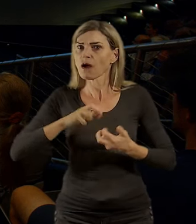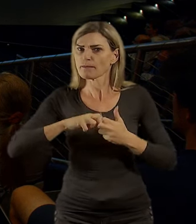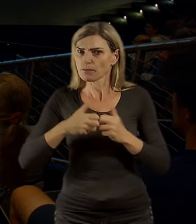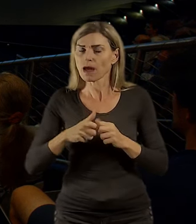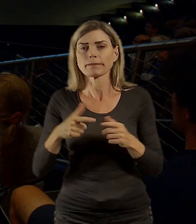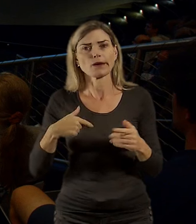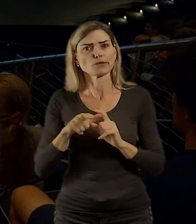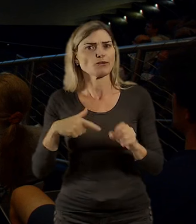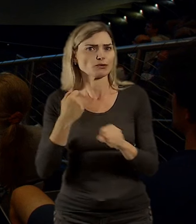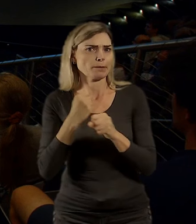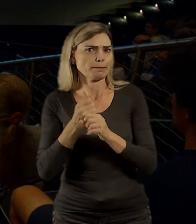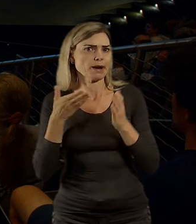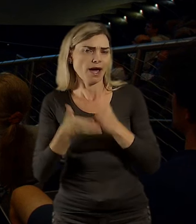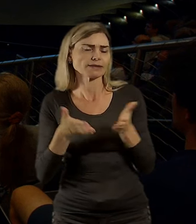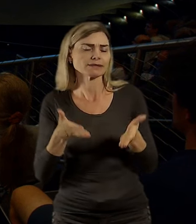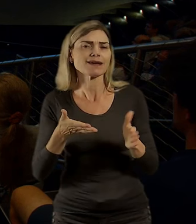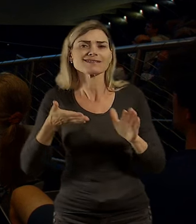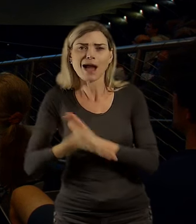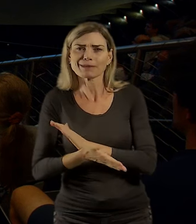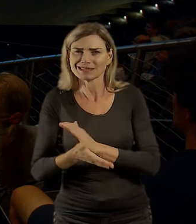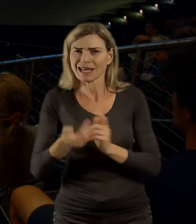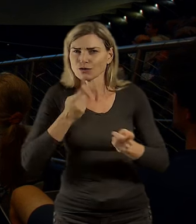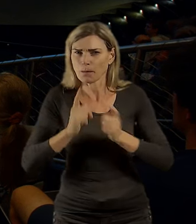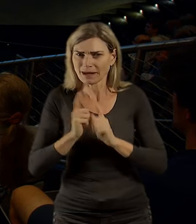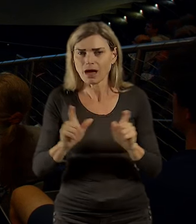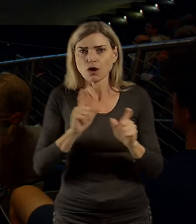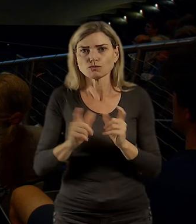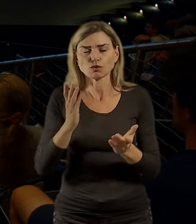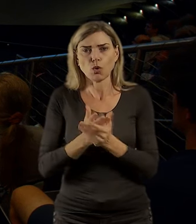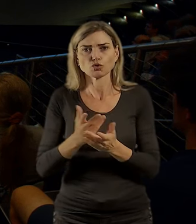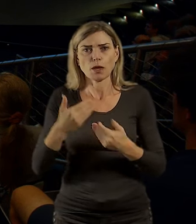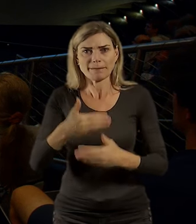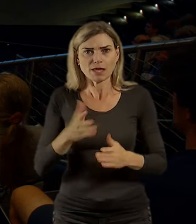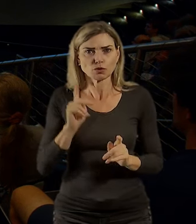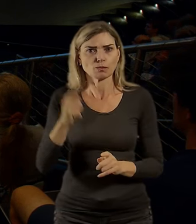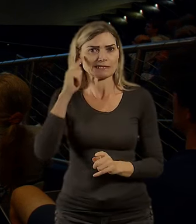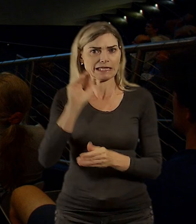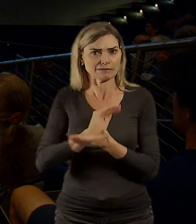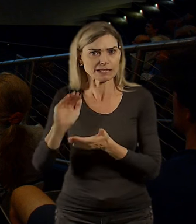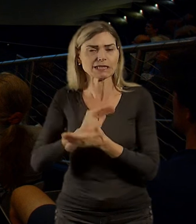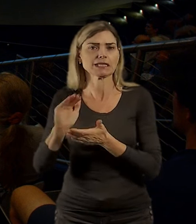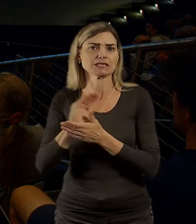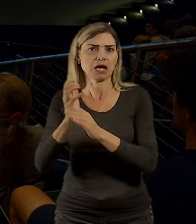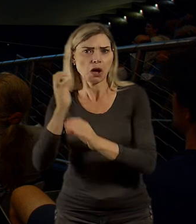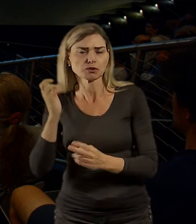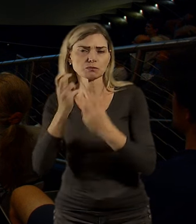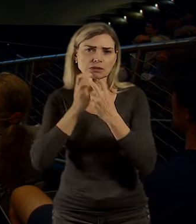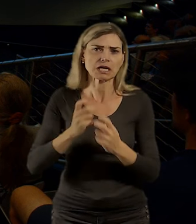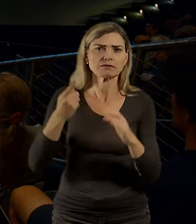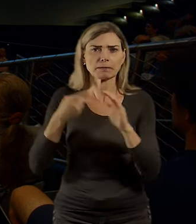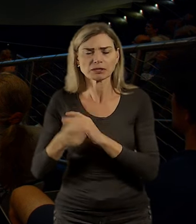která je navíc vlastně konzumuje nějakou kapacitu a vznikají nějaké náklady města na její